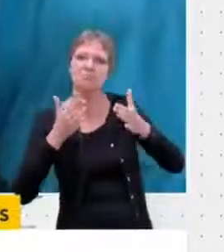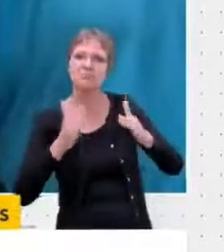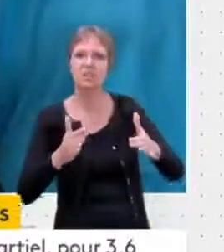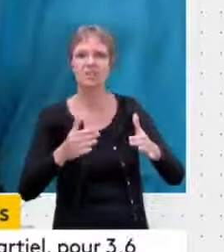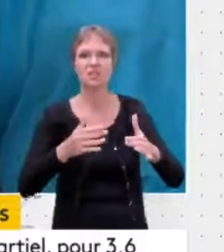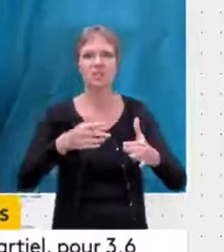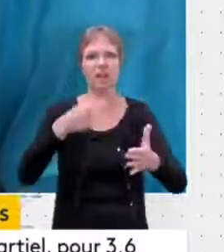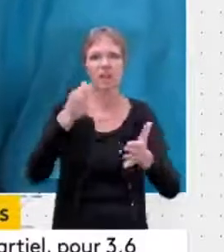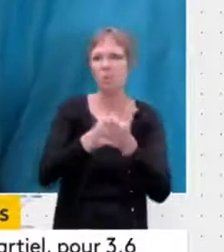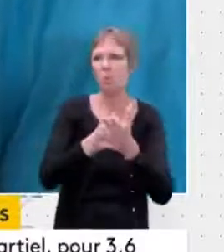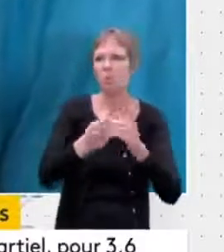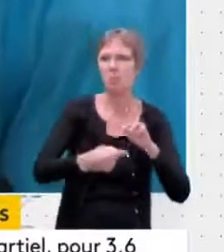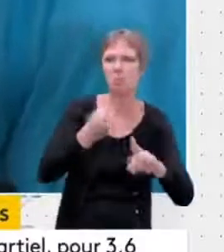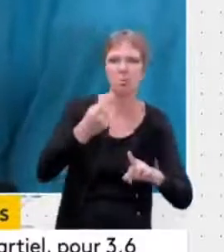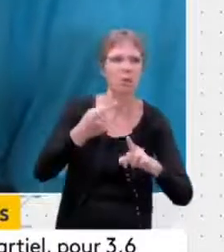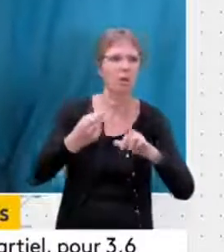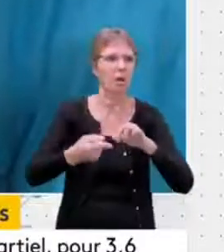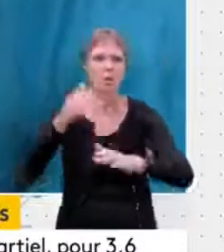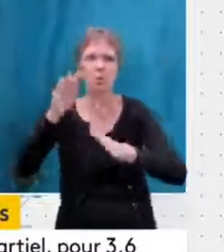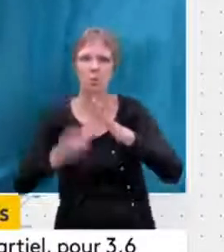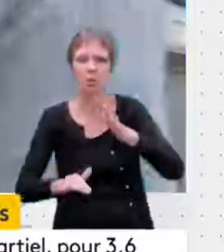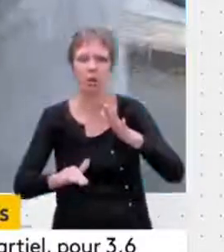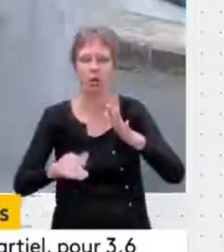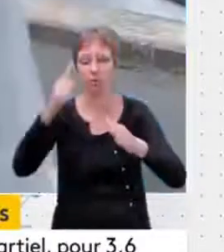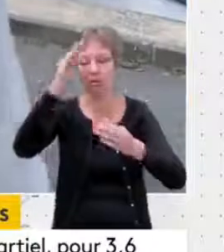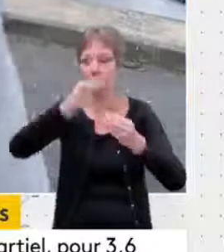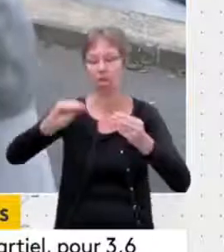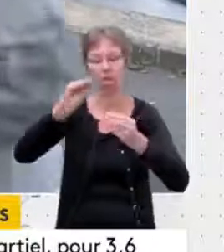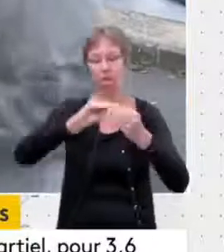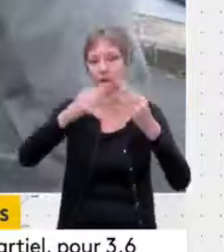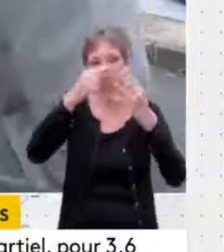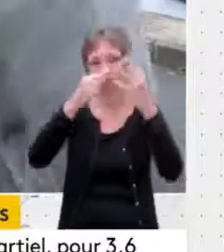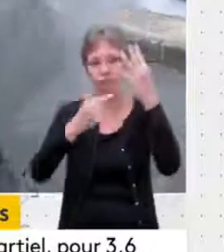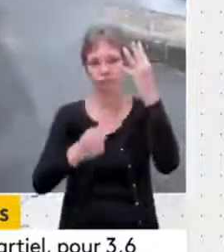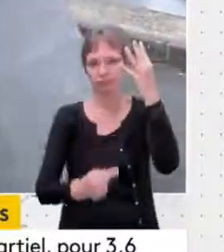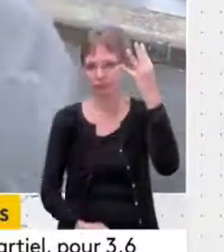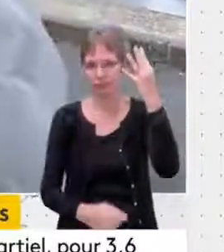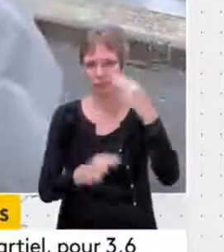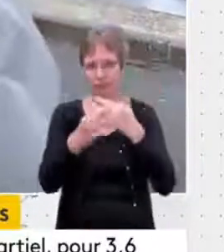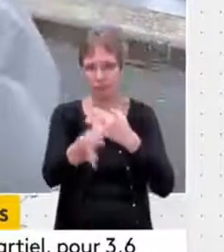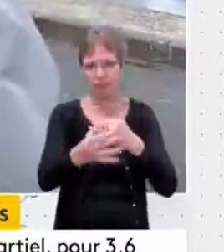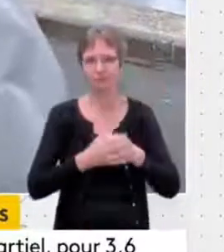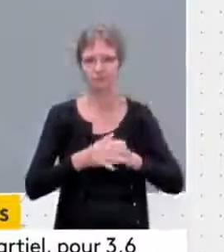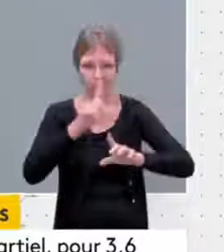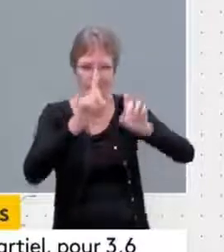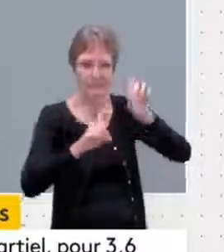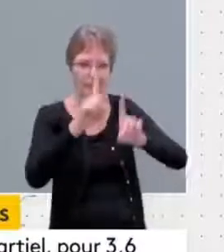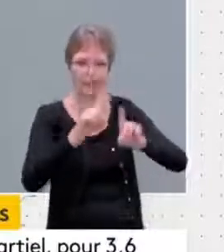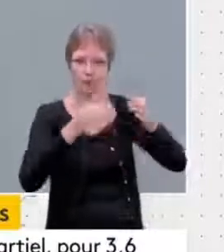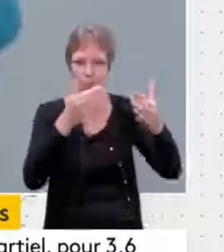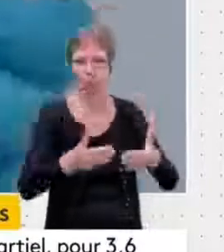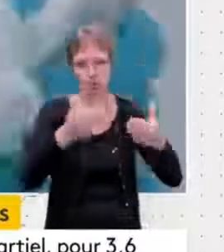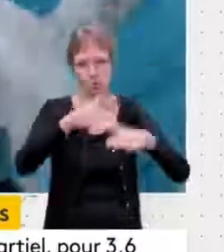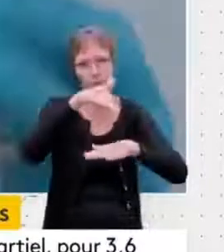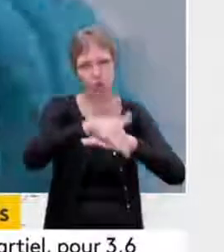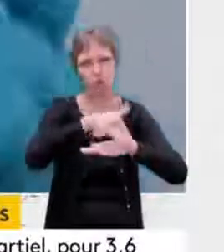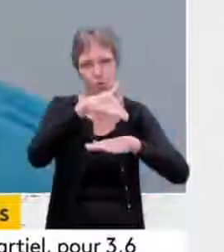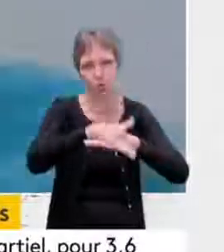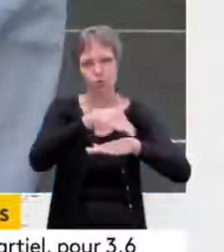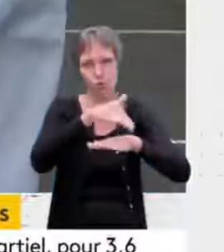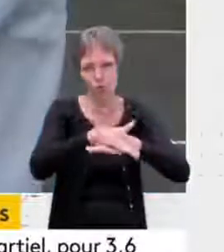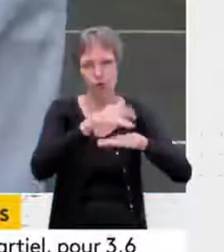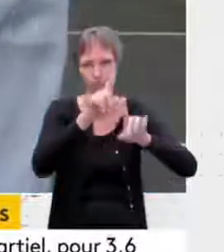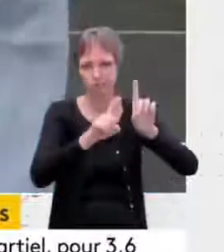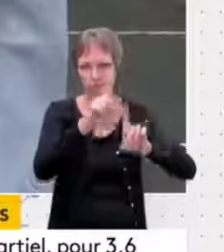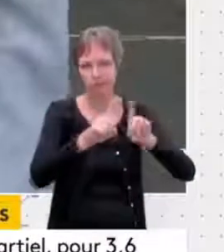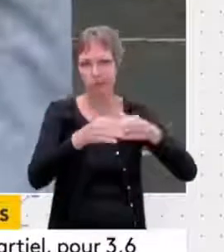des courses vitales. Enfin, il y a beaucoup de choses. Il y a beaucoup de questions, en effet, on l'a bien compris, que vous souhaitez poser aujourd'hui à Olivier Véran, à Édouard